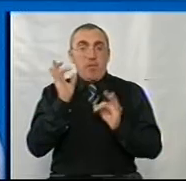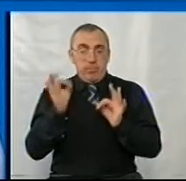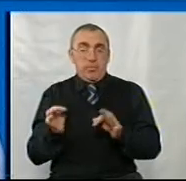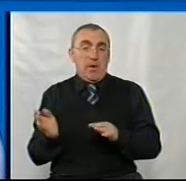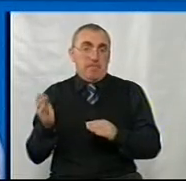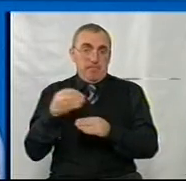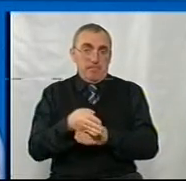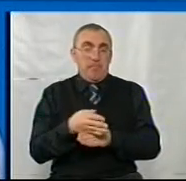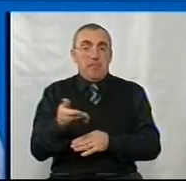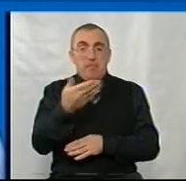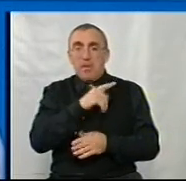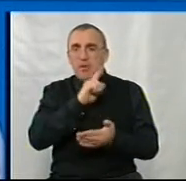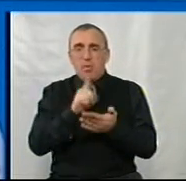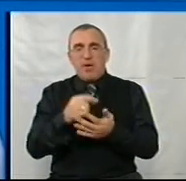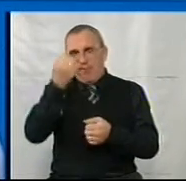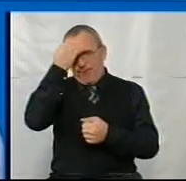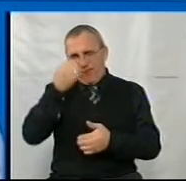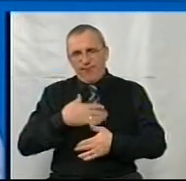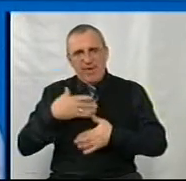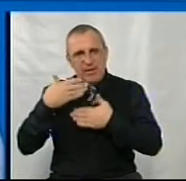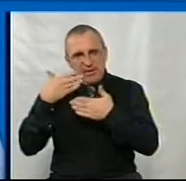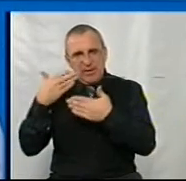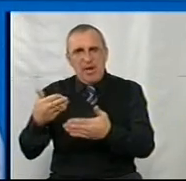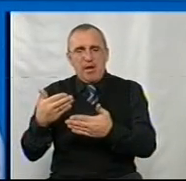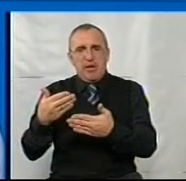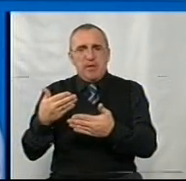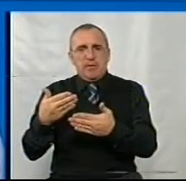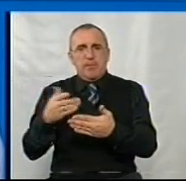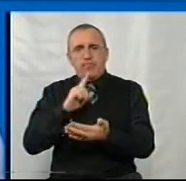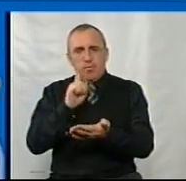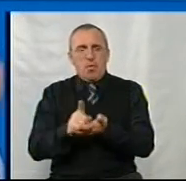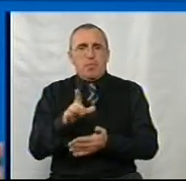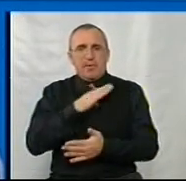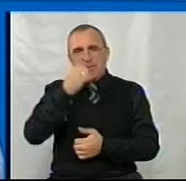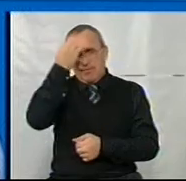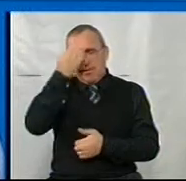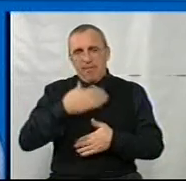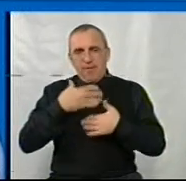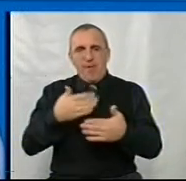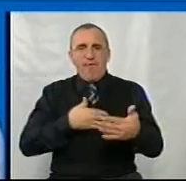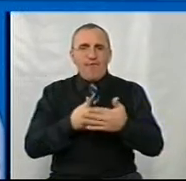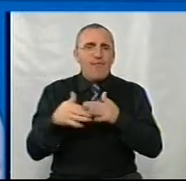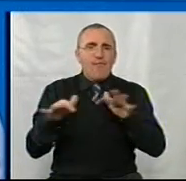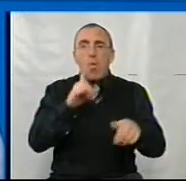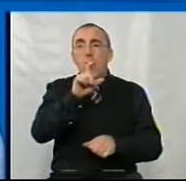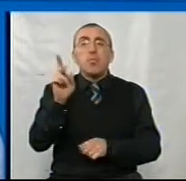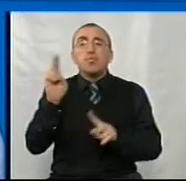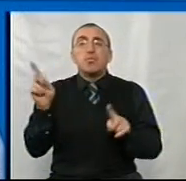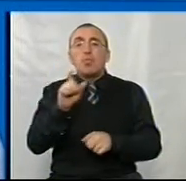прийшов, що... Ми маємо віддячити, ну, прийде час і маємо віддячити волонтерам, всім тим людям,